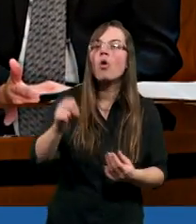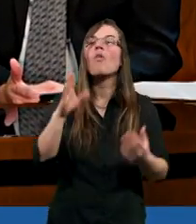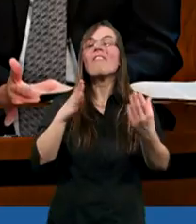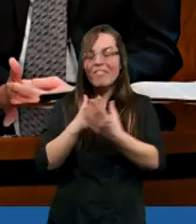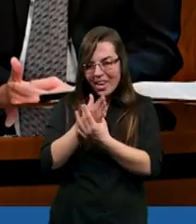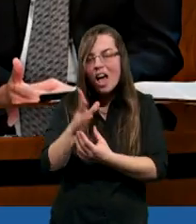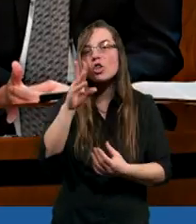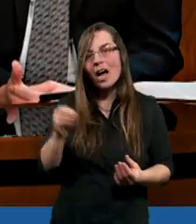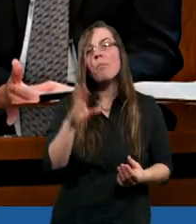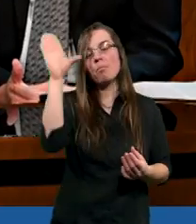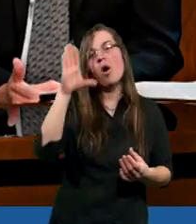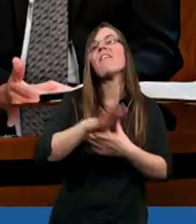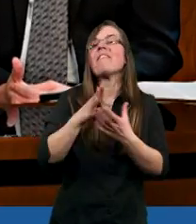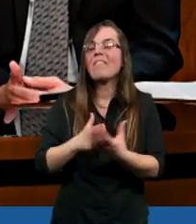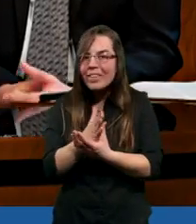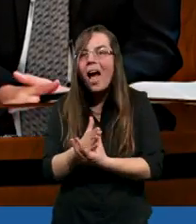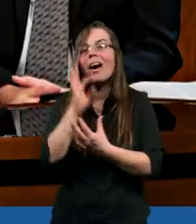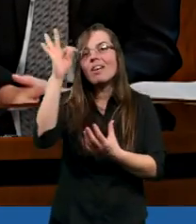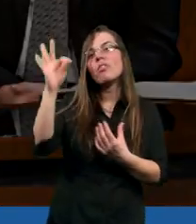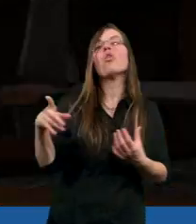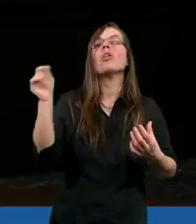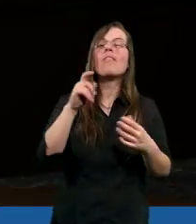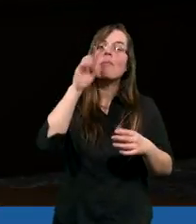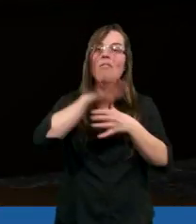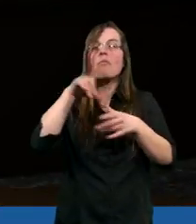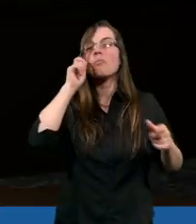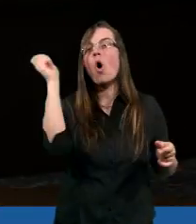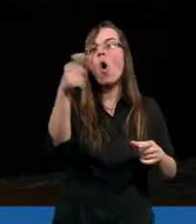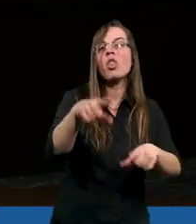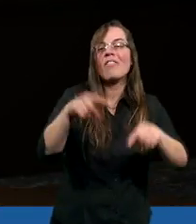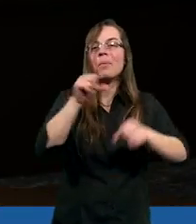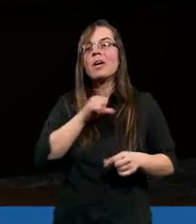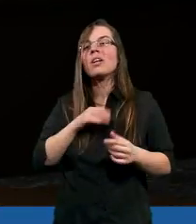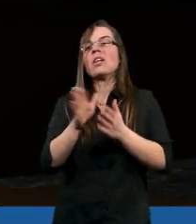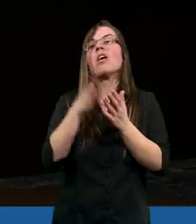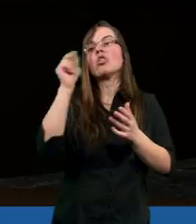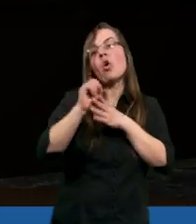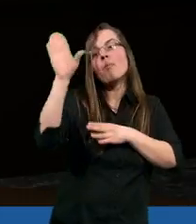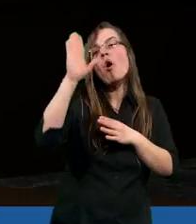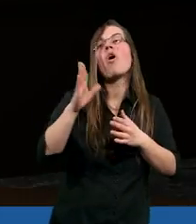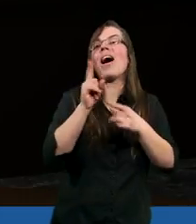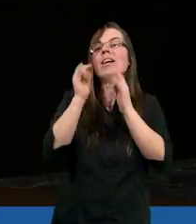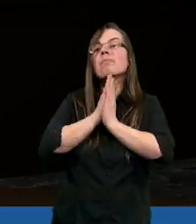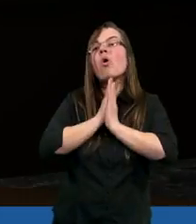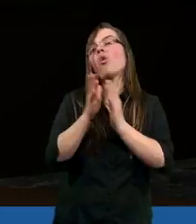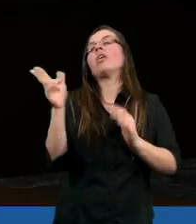Wierzę w Bogu, wierzę w Boga, wybieram się w podróż, kieruję myśli do Boga,